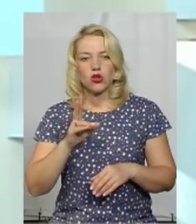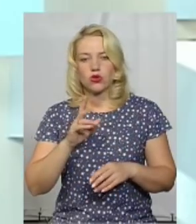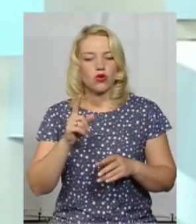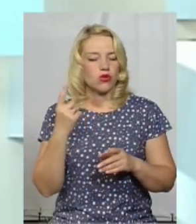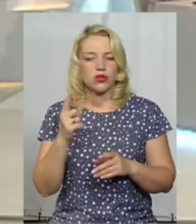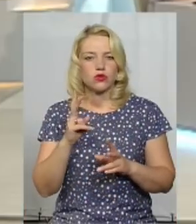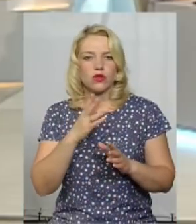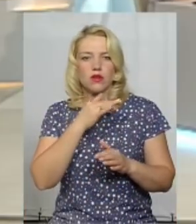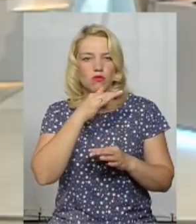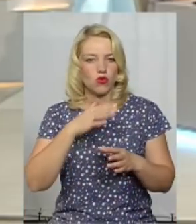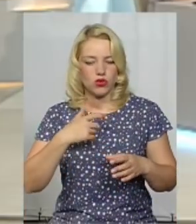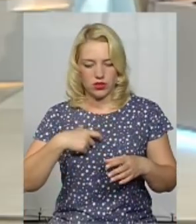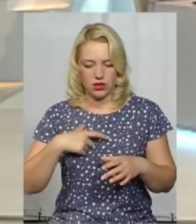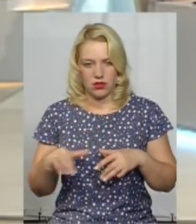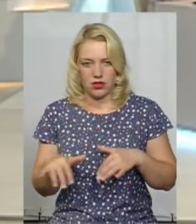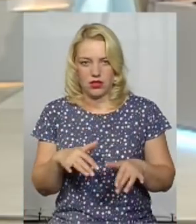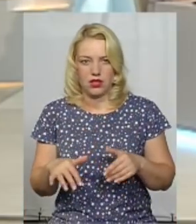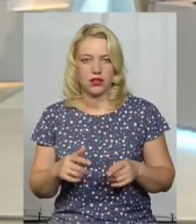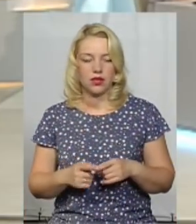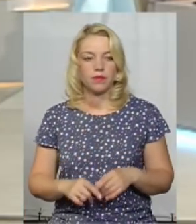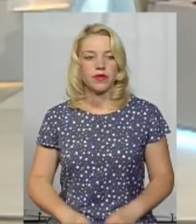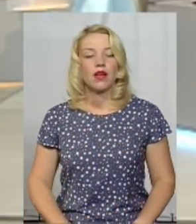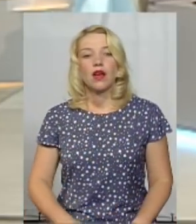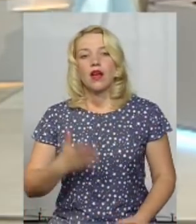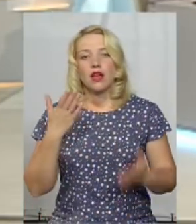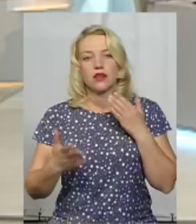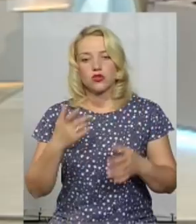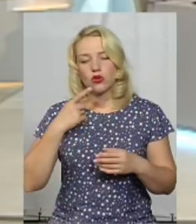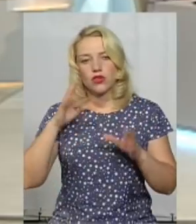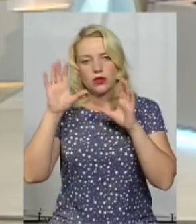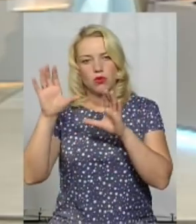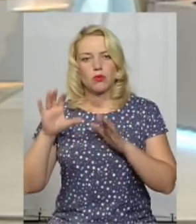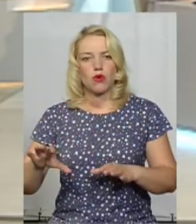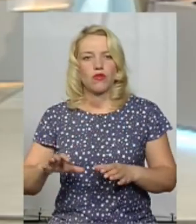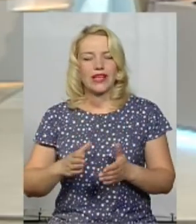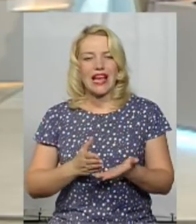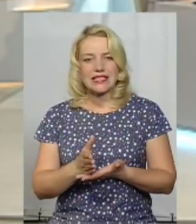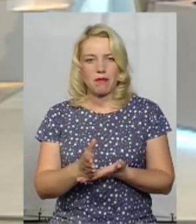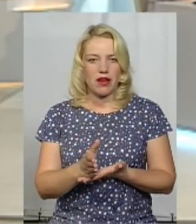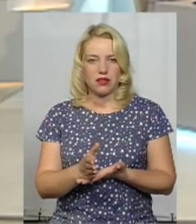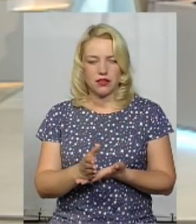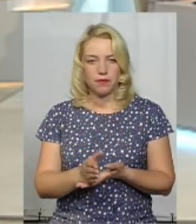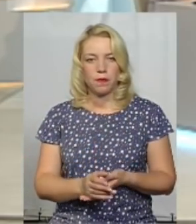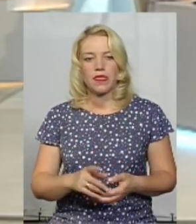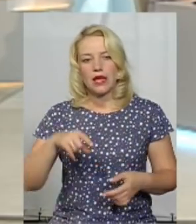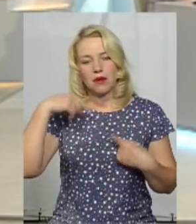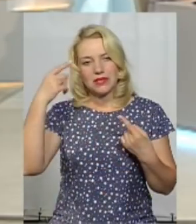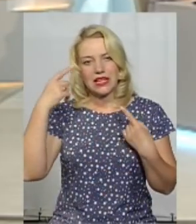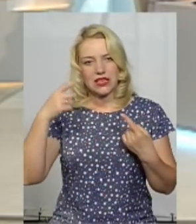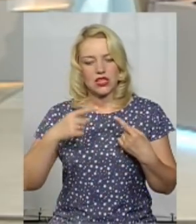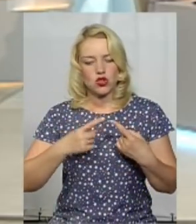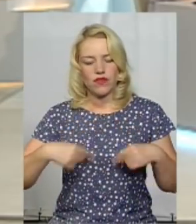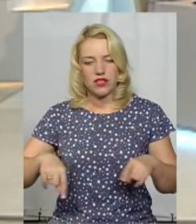дієздатними. Якщо говорити про правовий аспект, про який ви згадали, пані Лілі, у психіатричному